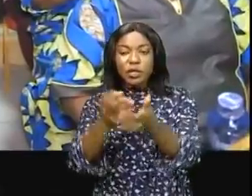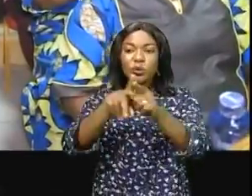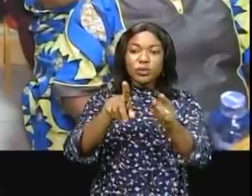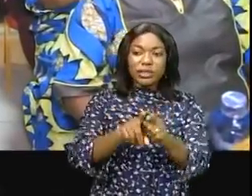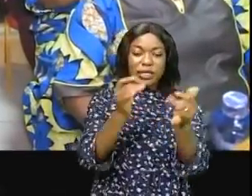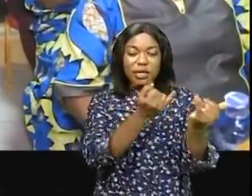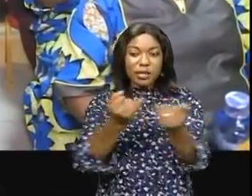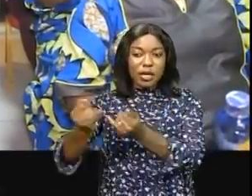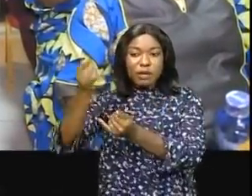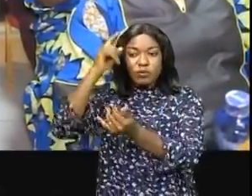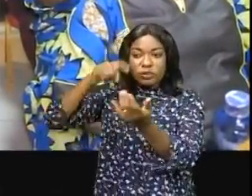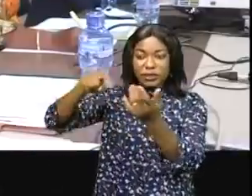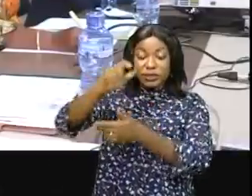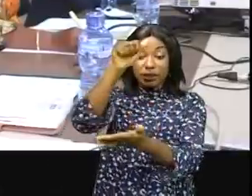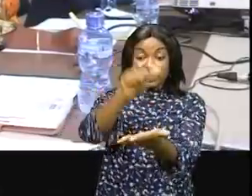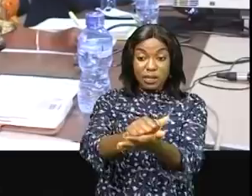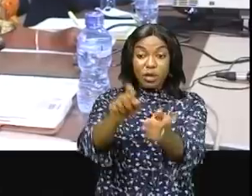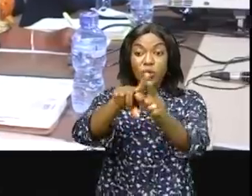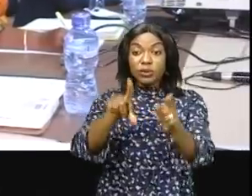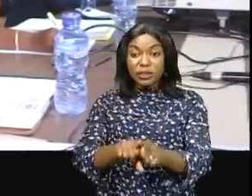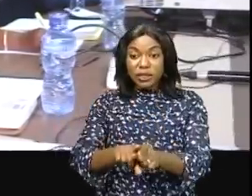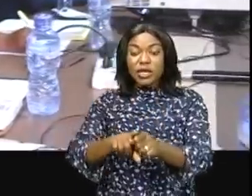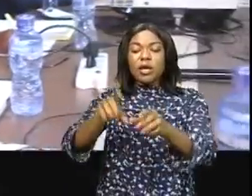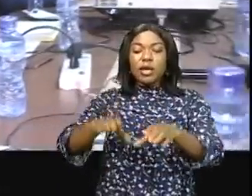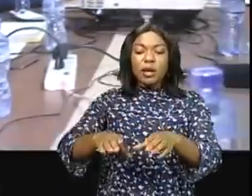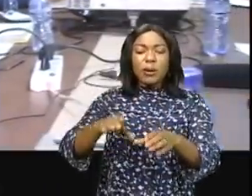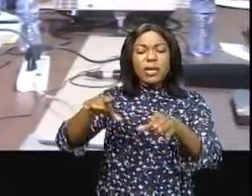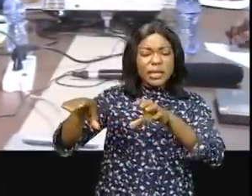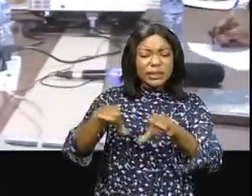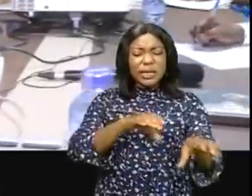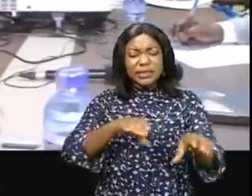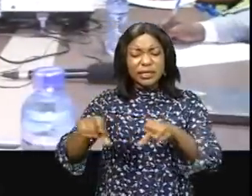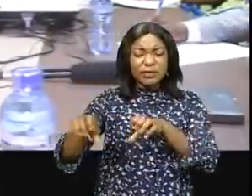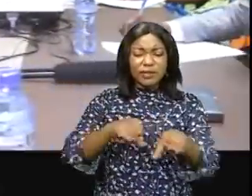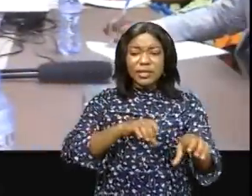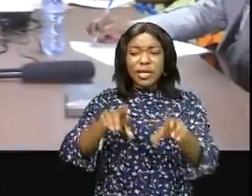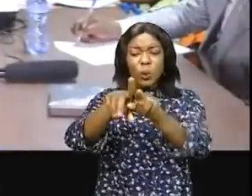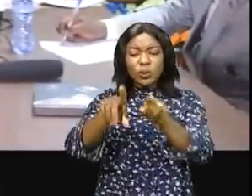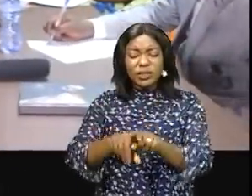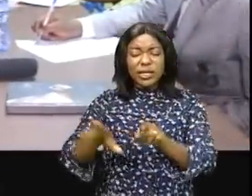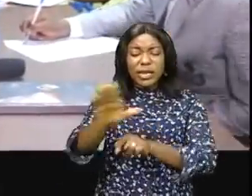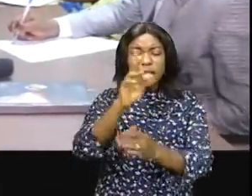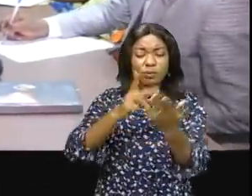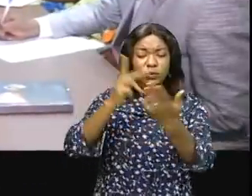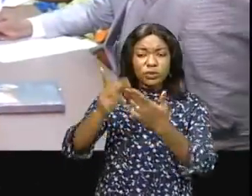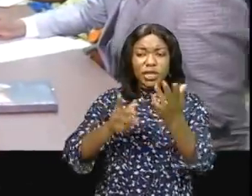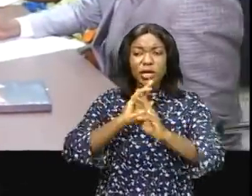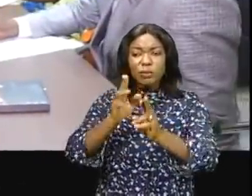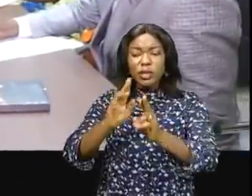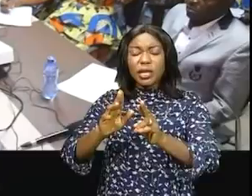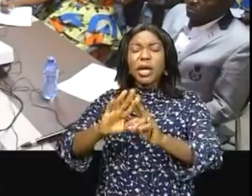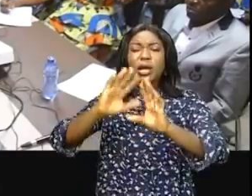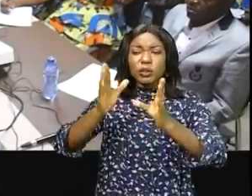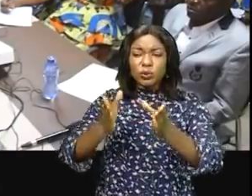numériques pour ne citer que cela. Avec une plus-value évidente, leurs activités et leurs projets répondent à de nombreux besoins du